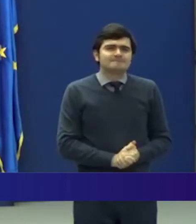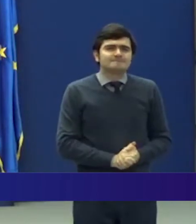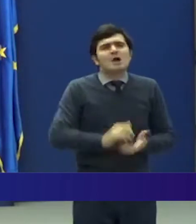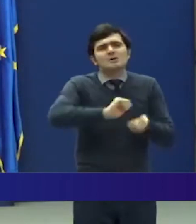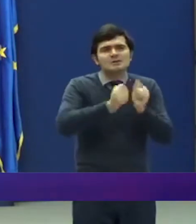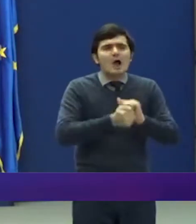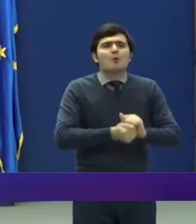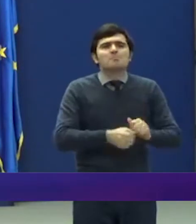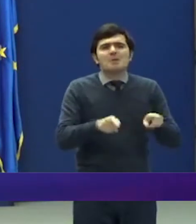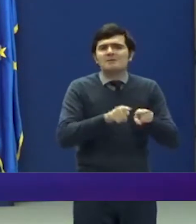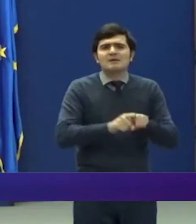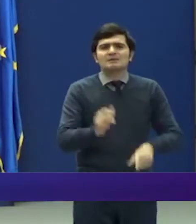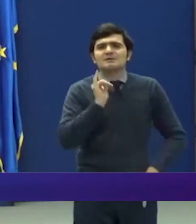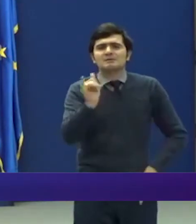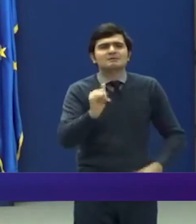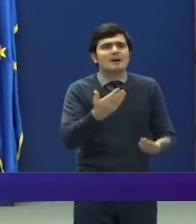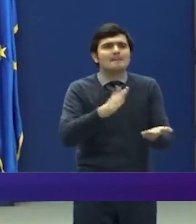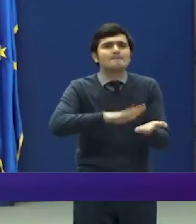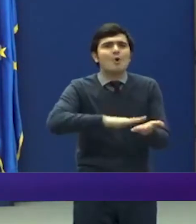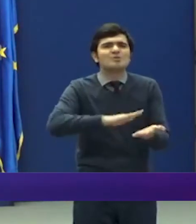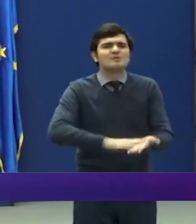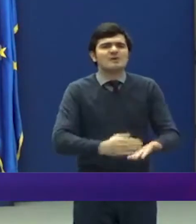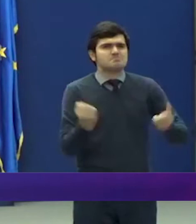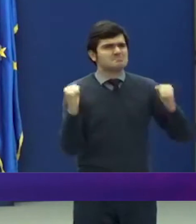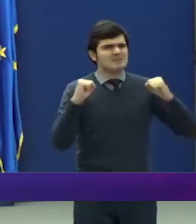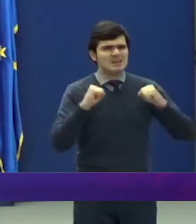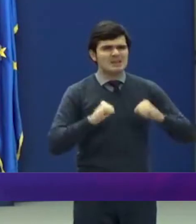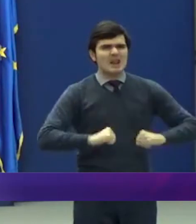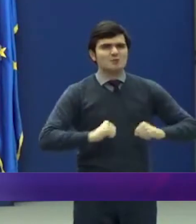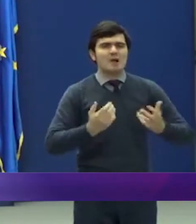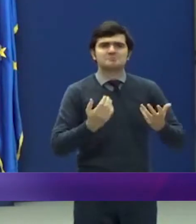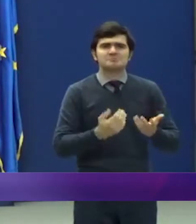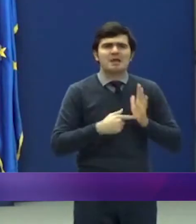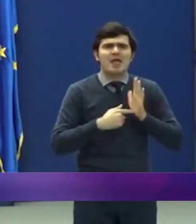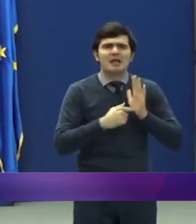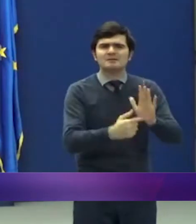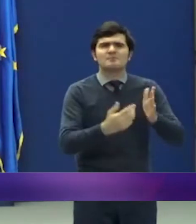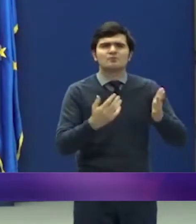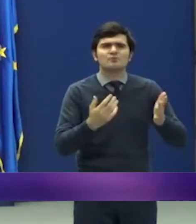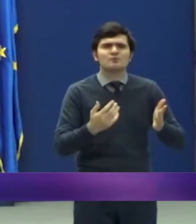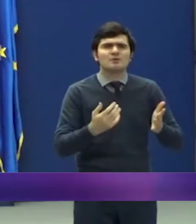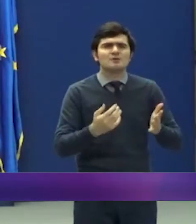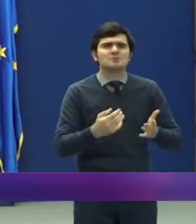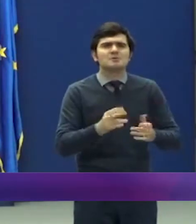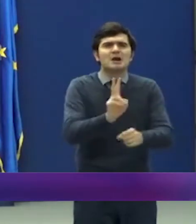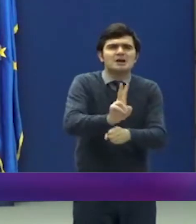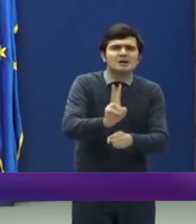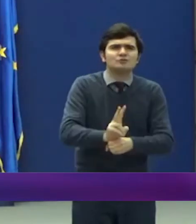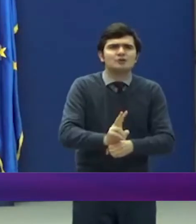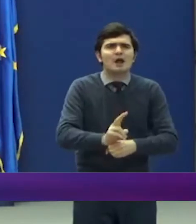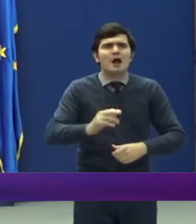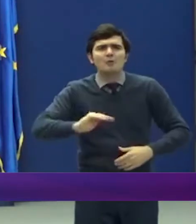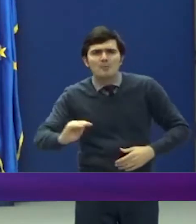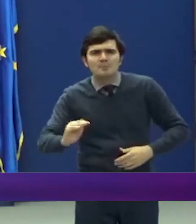Deplasarea din motive justificate, precum îngrijirea însoțirea unui minor sau copil,